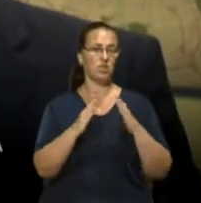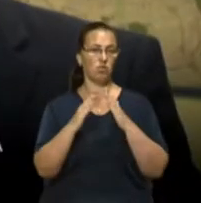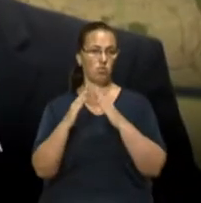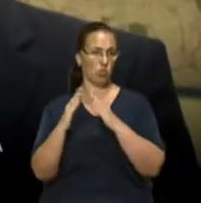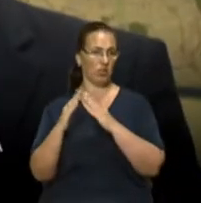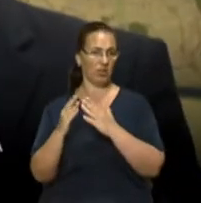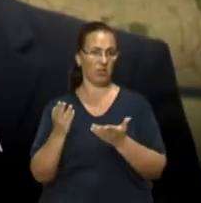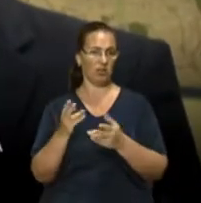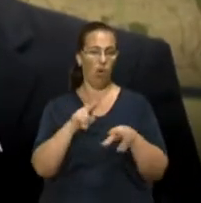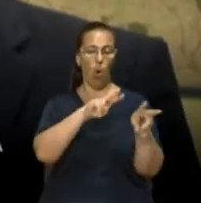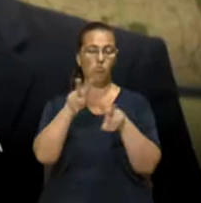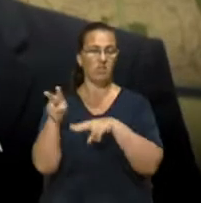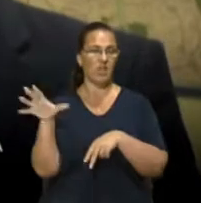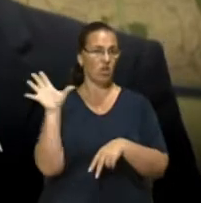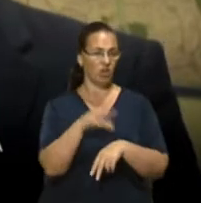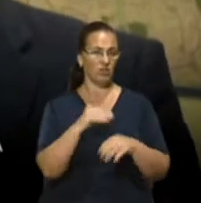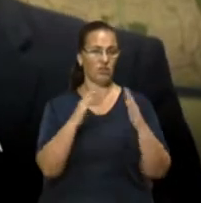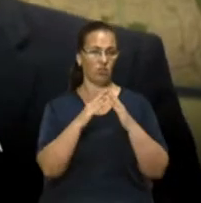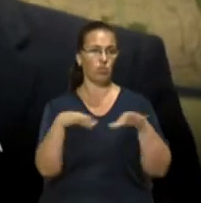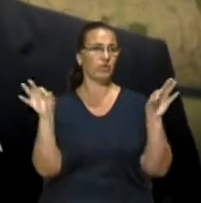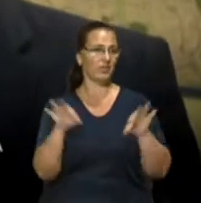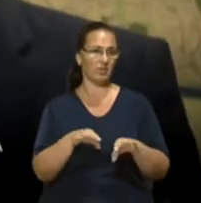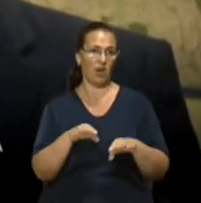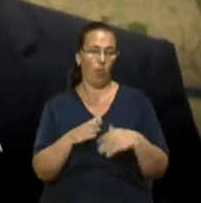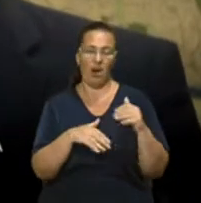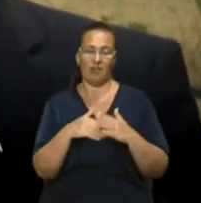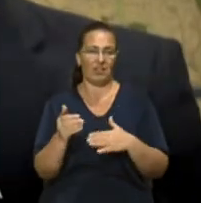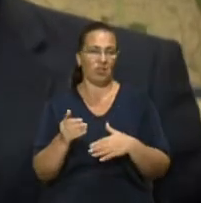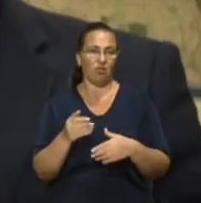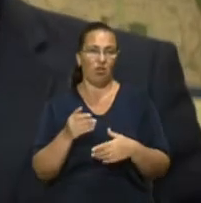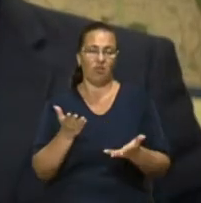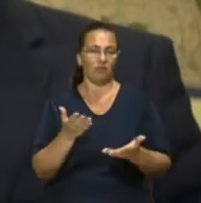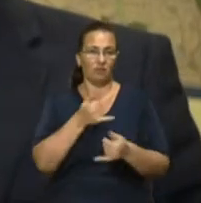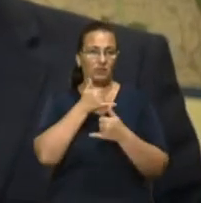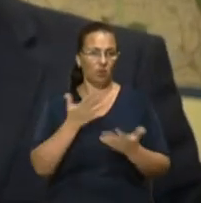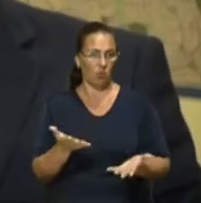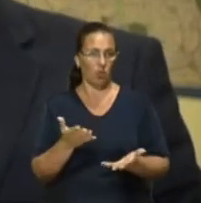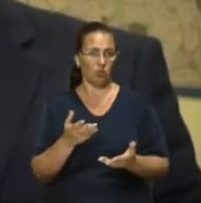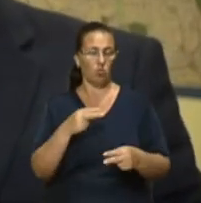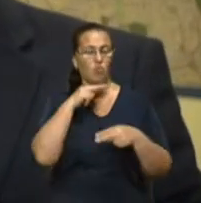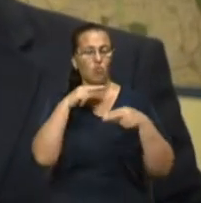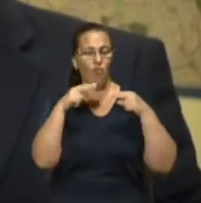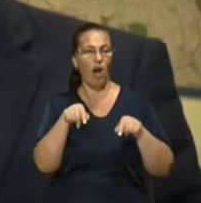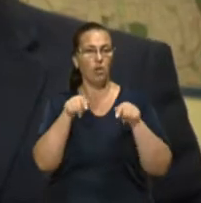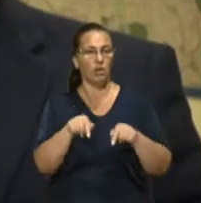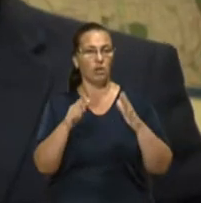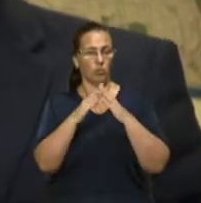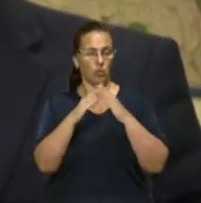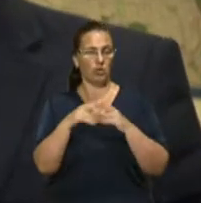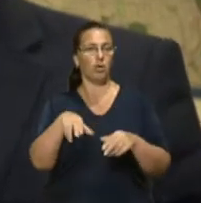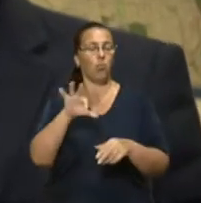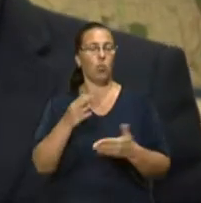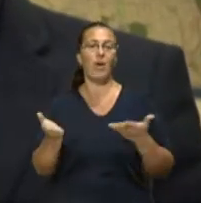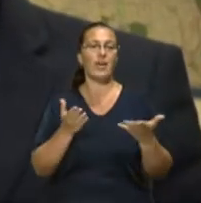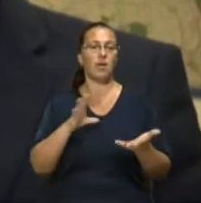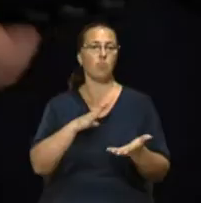розумієте, обстежити всі будинки, одному моменту це практично що нереально. Тому приділяємо увагу саме тим будинкам, по яких були